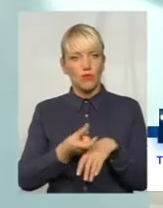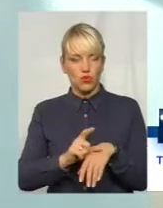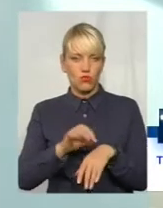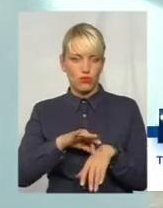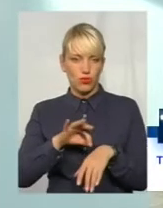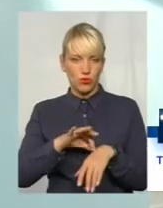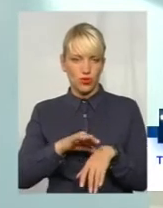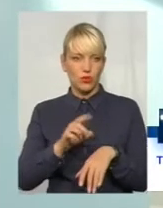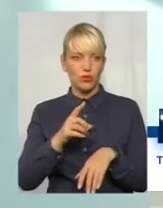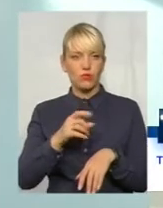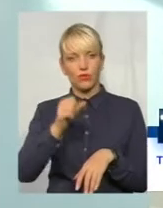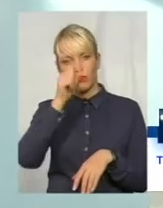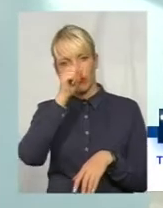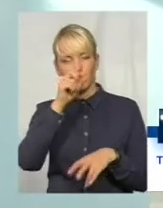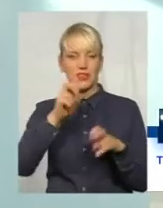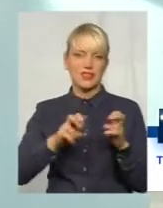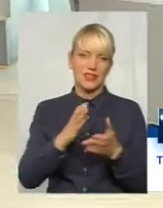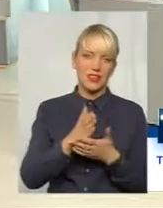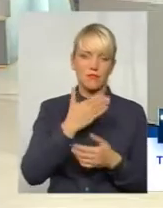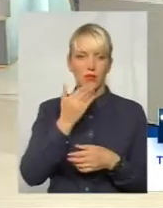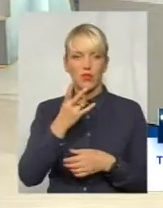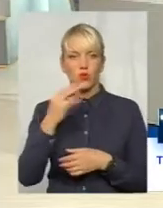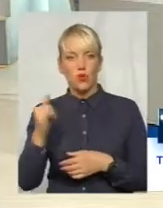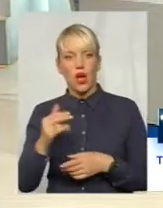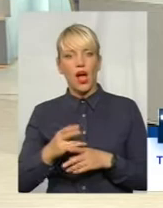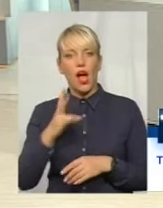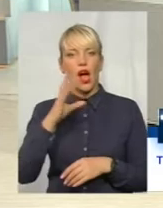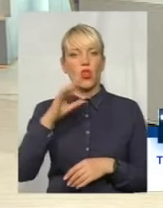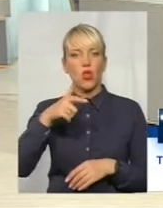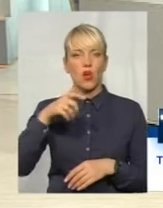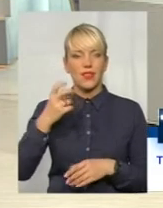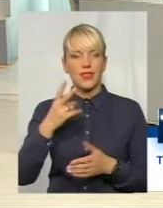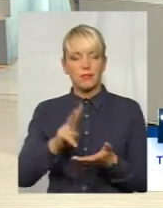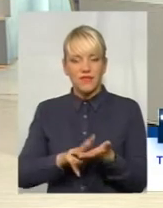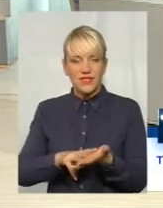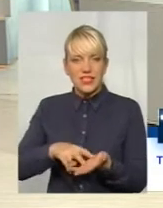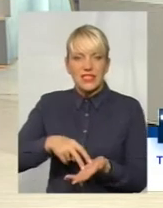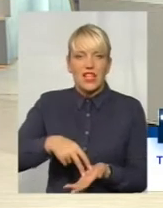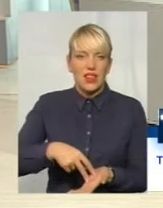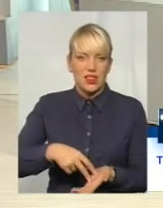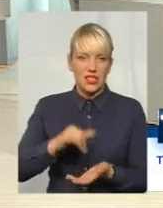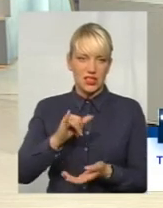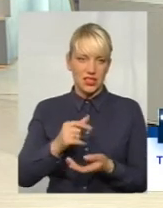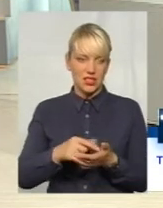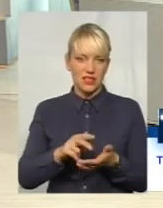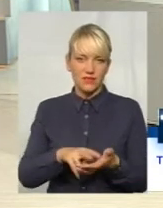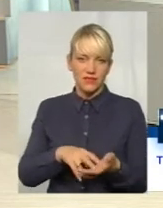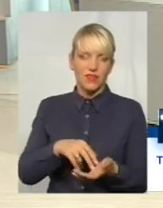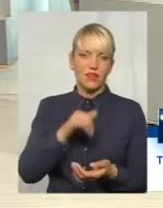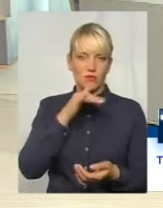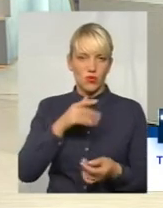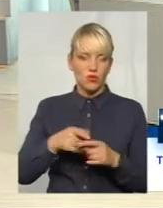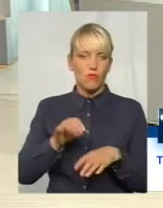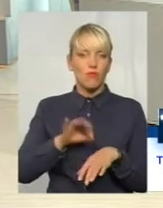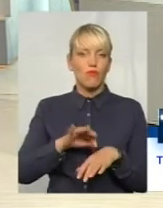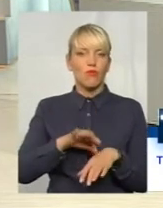Тому що сідничка болить, ну сів, не сів і так далі. На ножку треба встати. Дитина старшого віку, вона щадить ту ножку. Тому що її